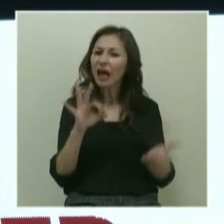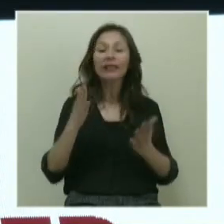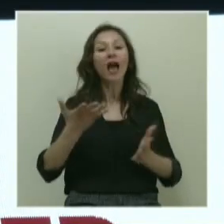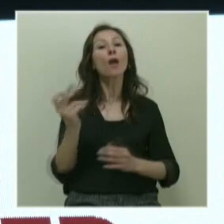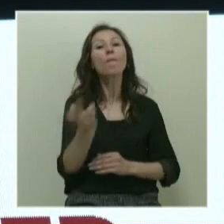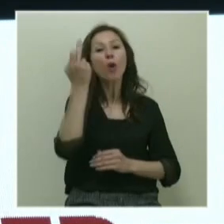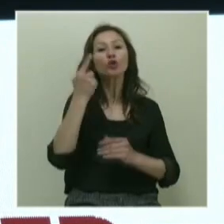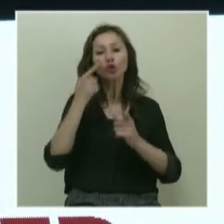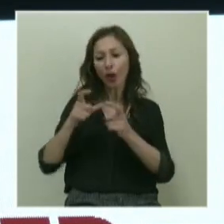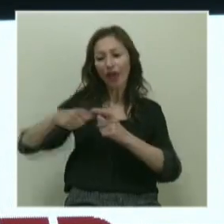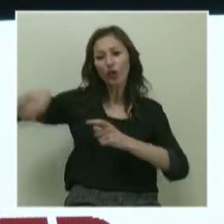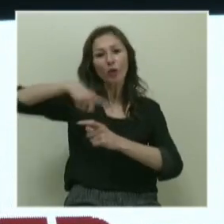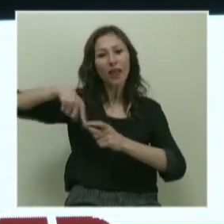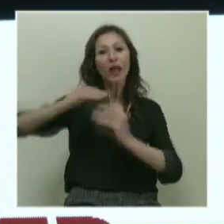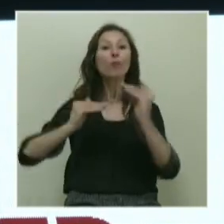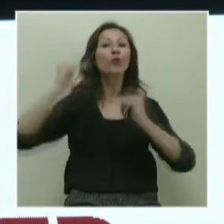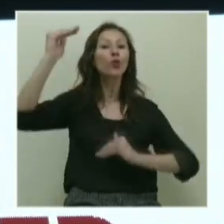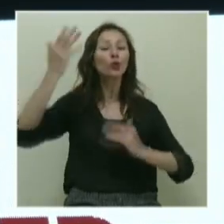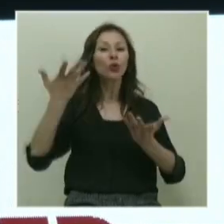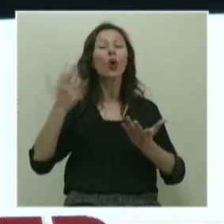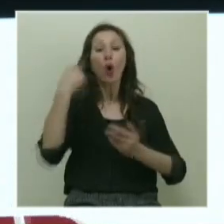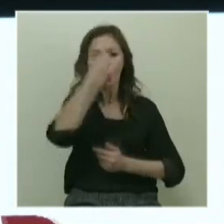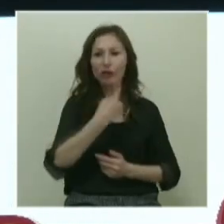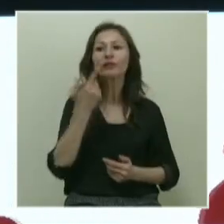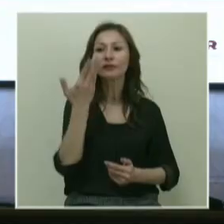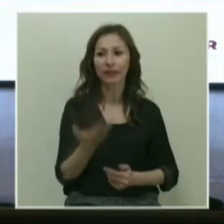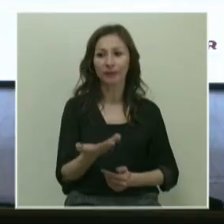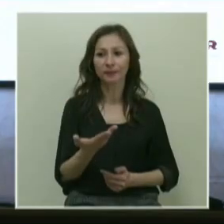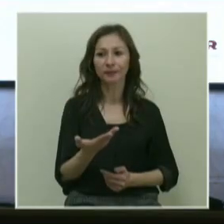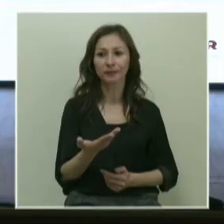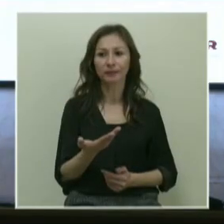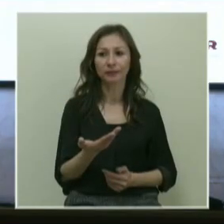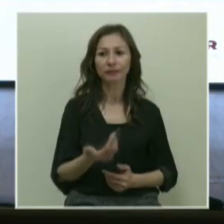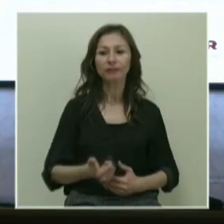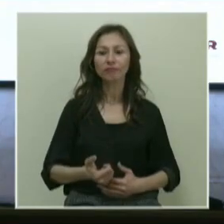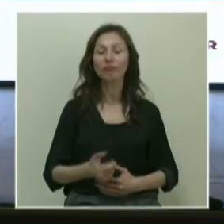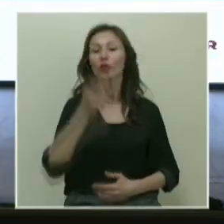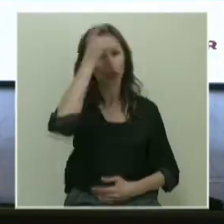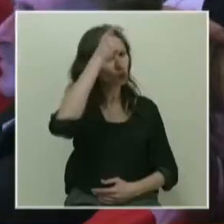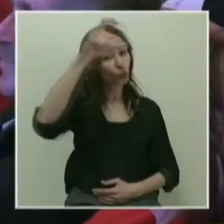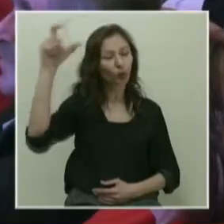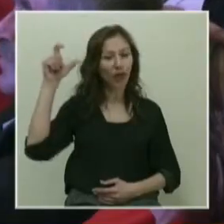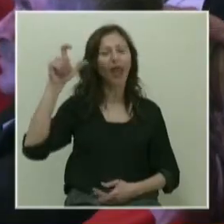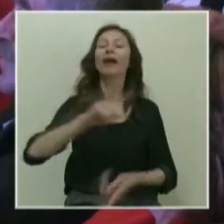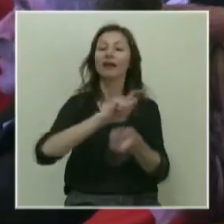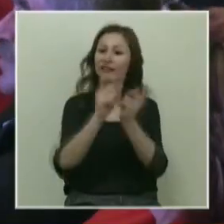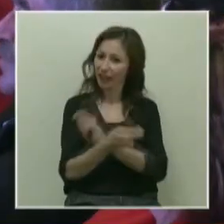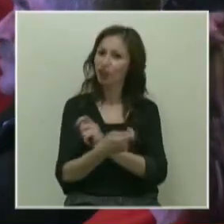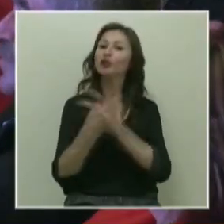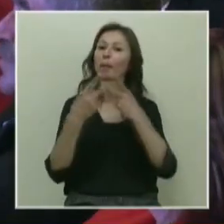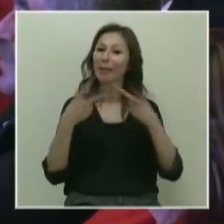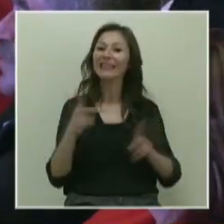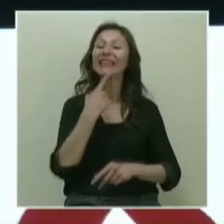boş kümeden büyüktür. Dolayısıyla, Türkiye değişmelidir